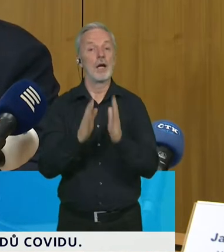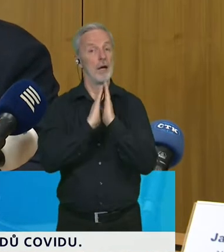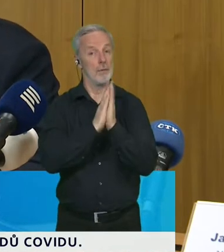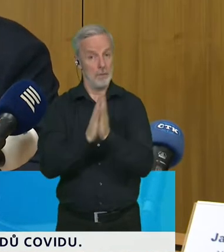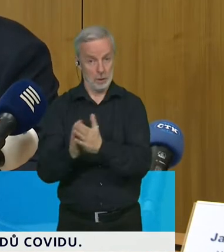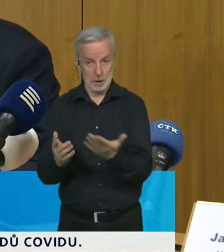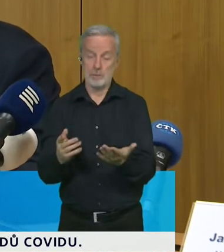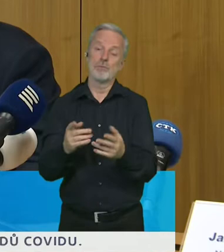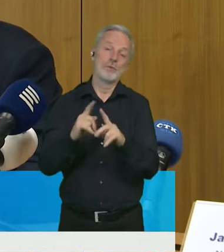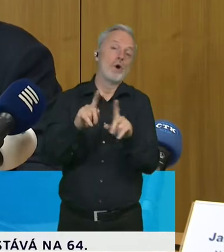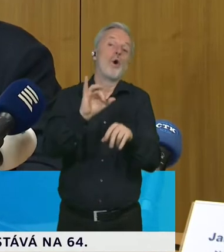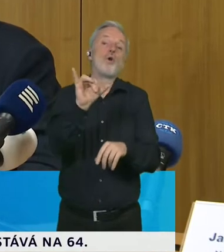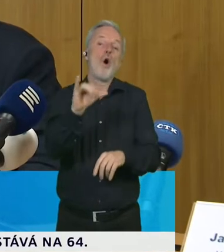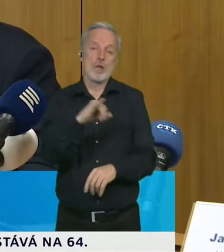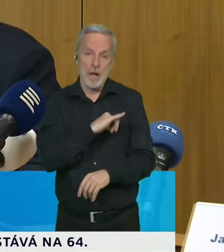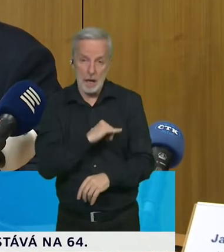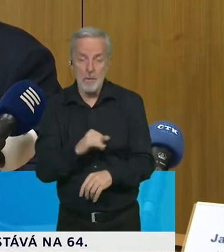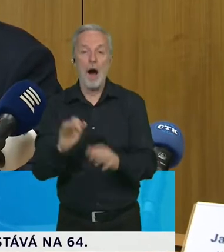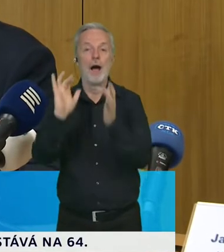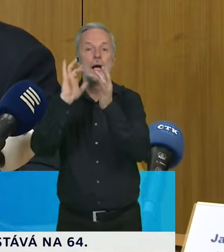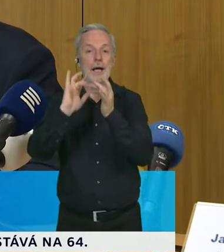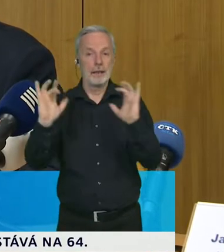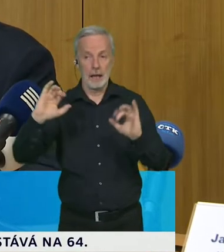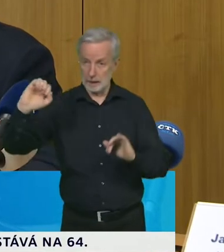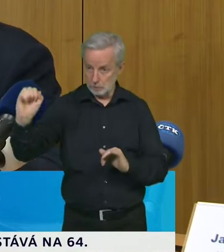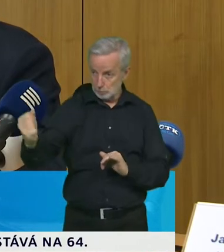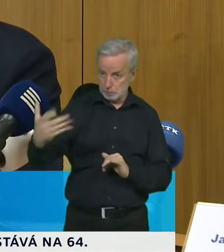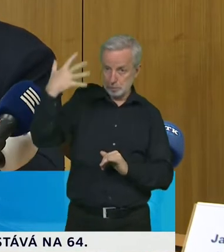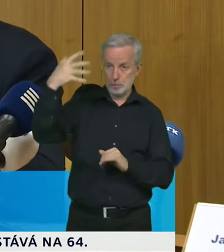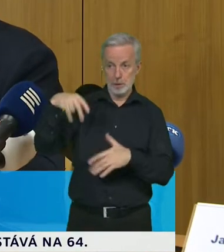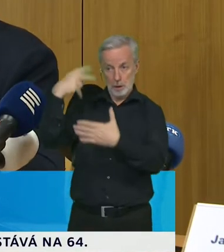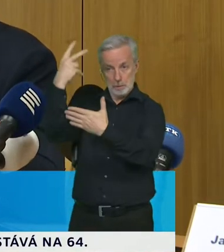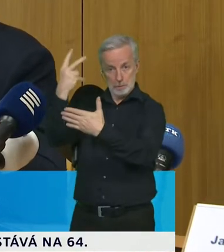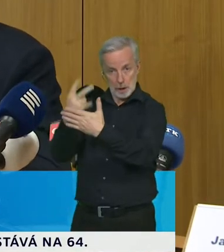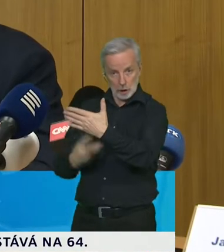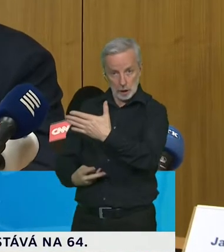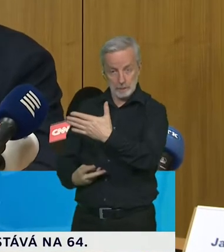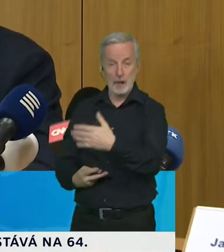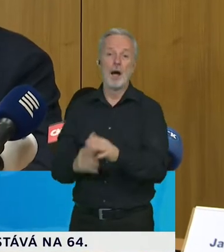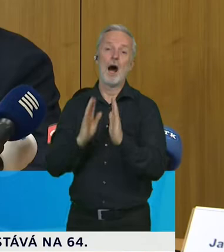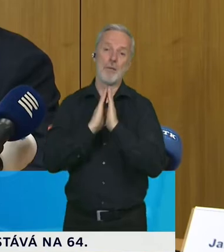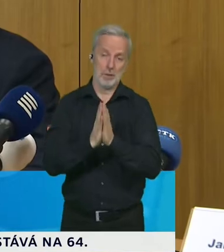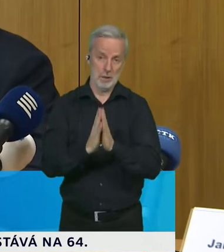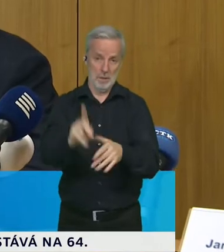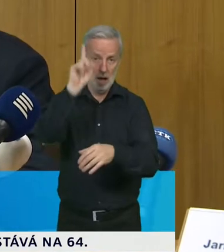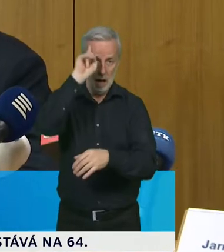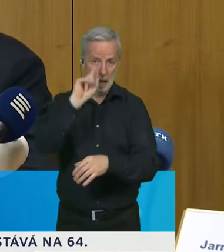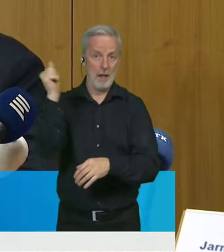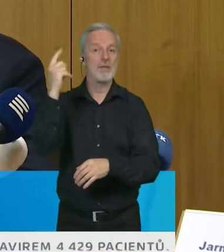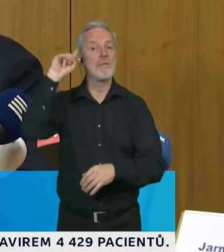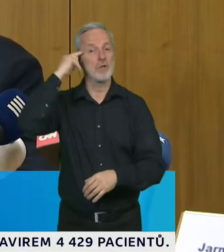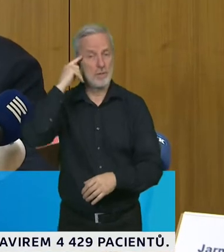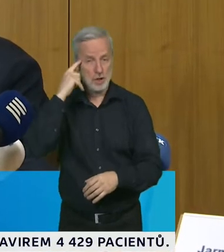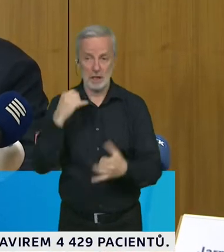se na to podívat a pouvažujme, že když už letošní Vánoce musí být a budou jiné, ať je to